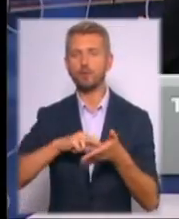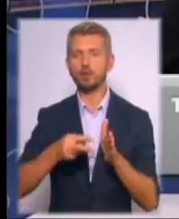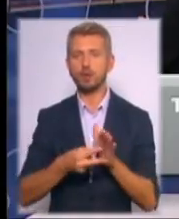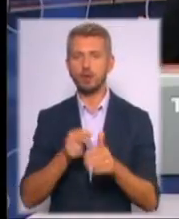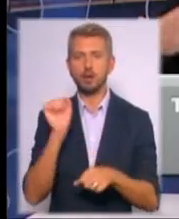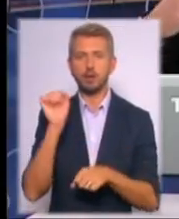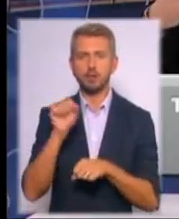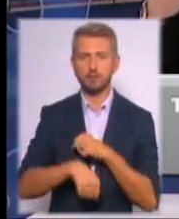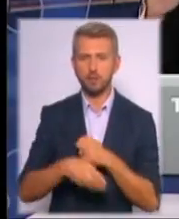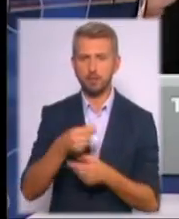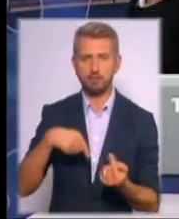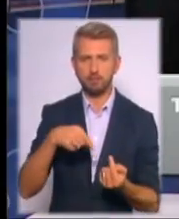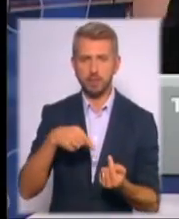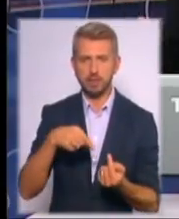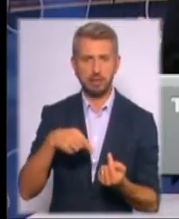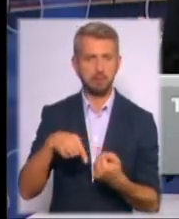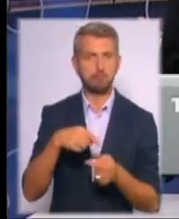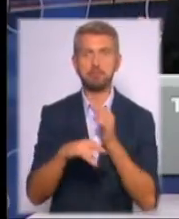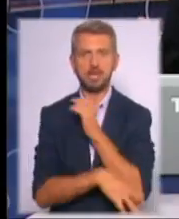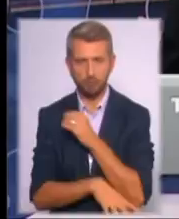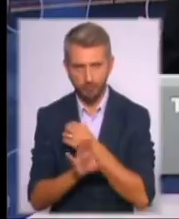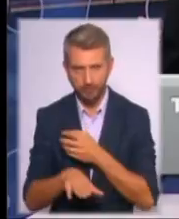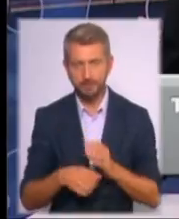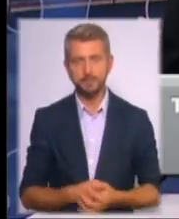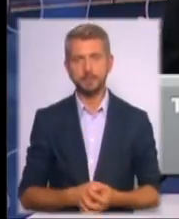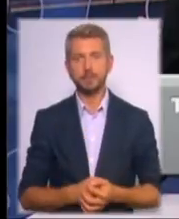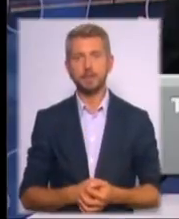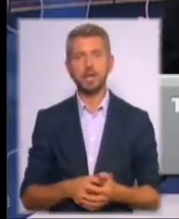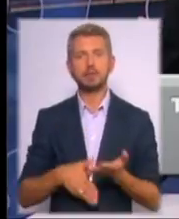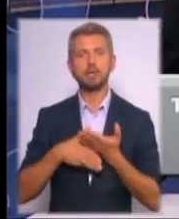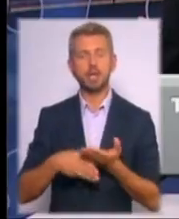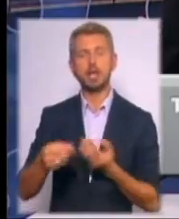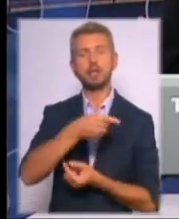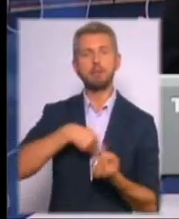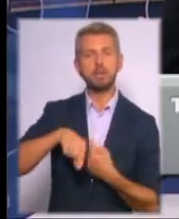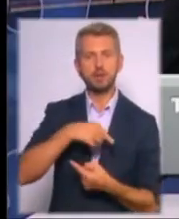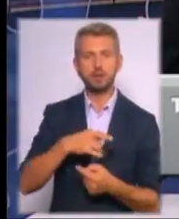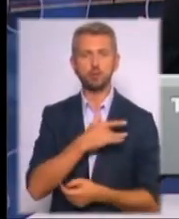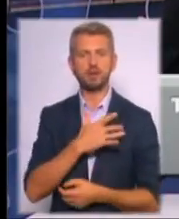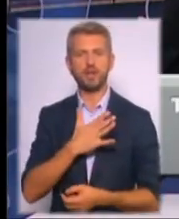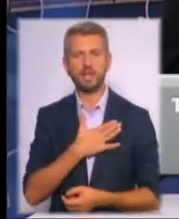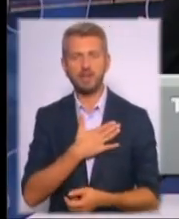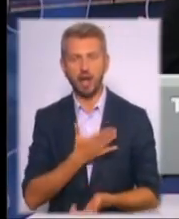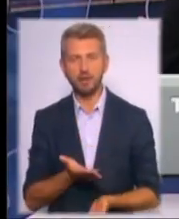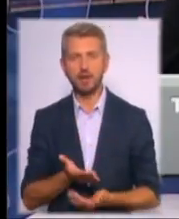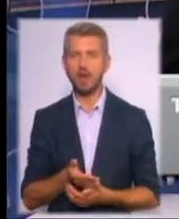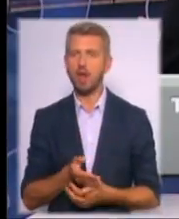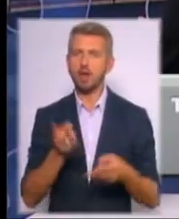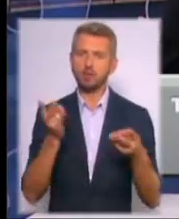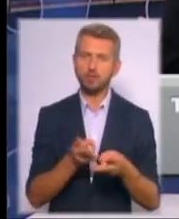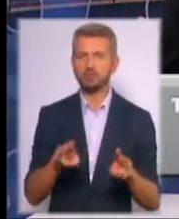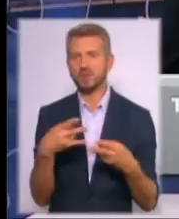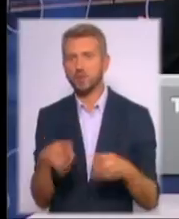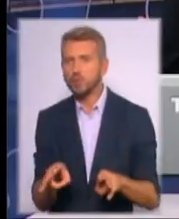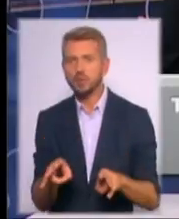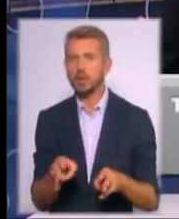бідності, сприяння бізнесу, приватизація, наскільки вона необхідна, в якому